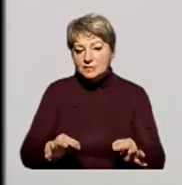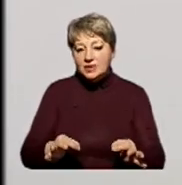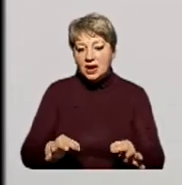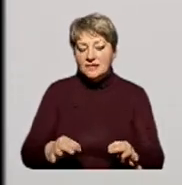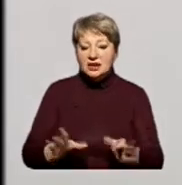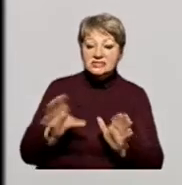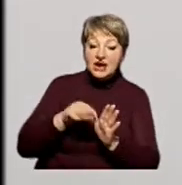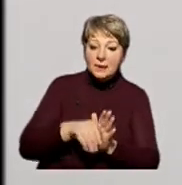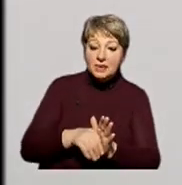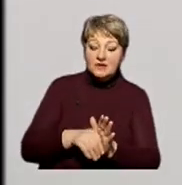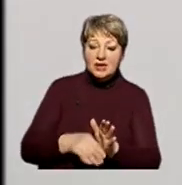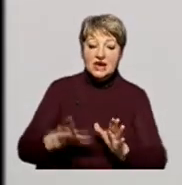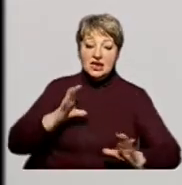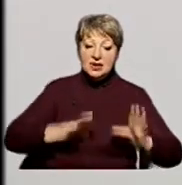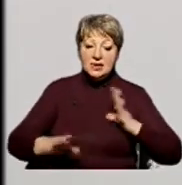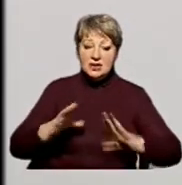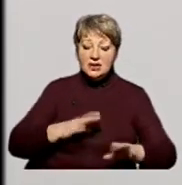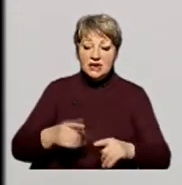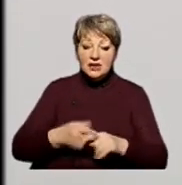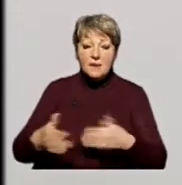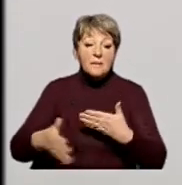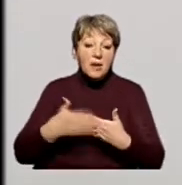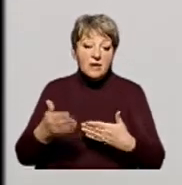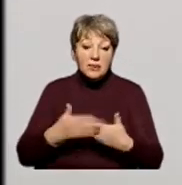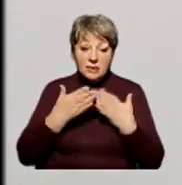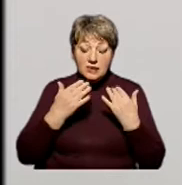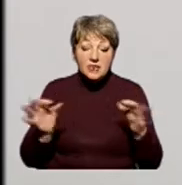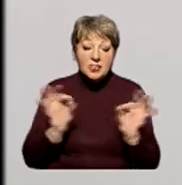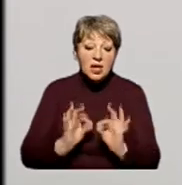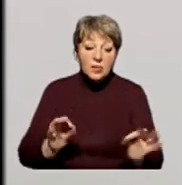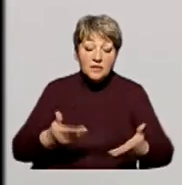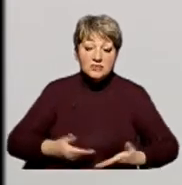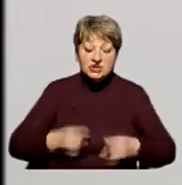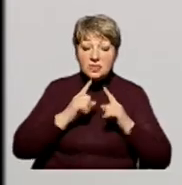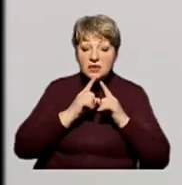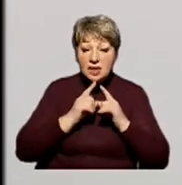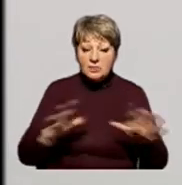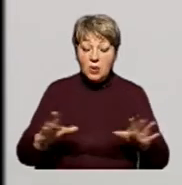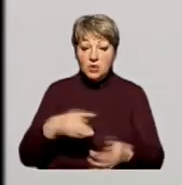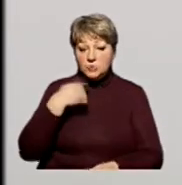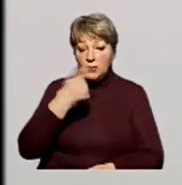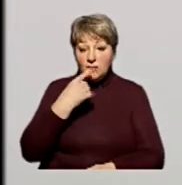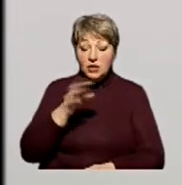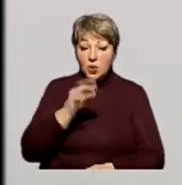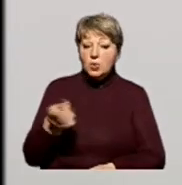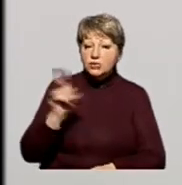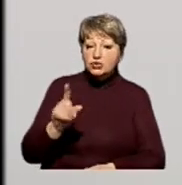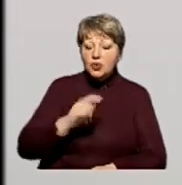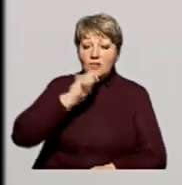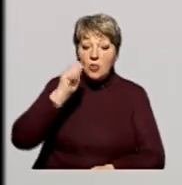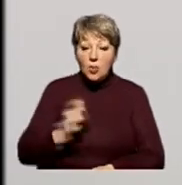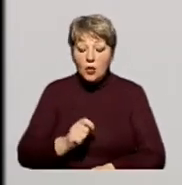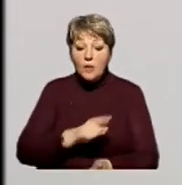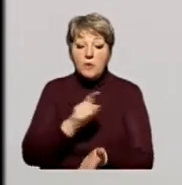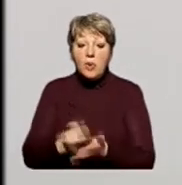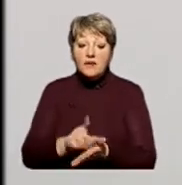запровадження інституту невідворотності покарання ми ніколи в житті не зможемо говорити про те, що в Україні